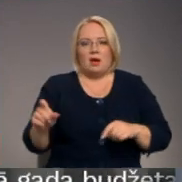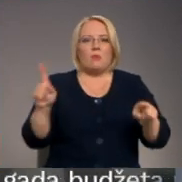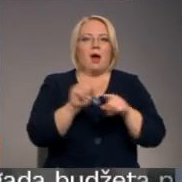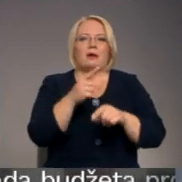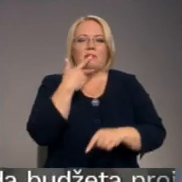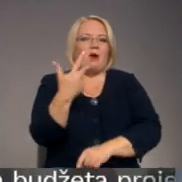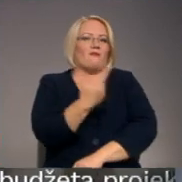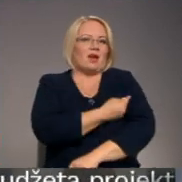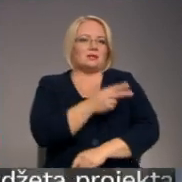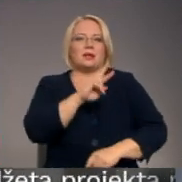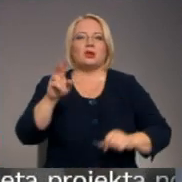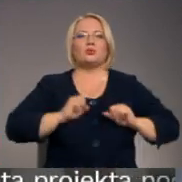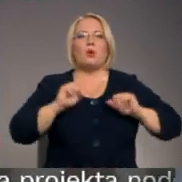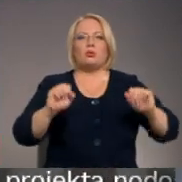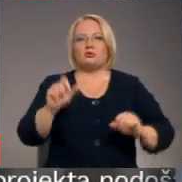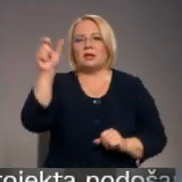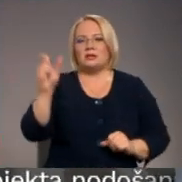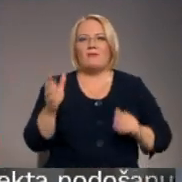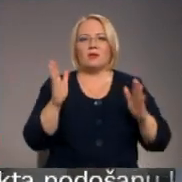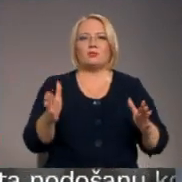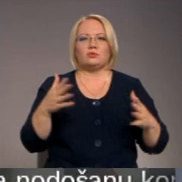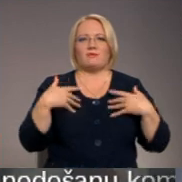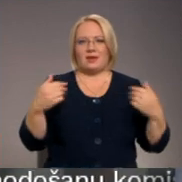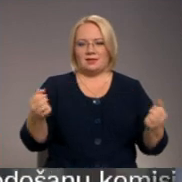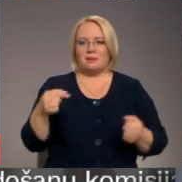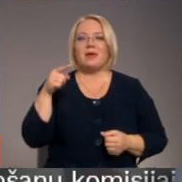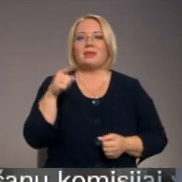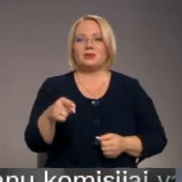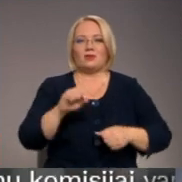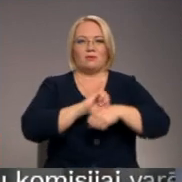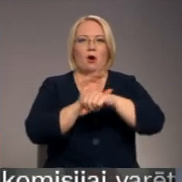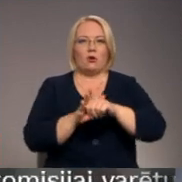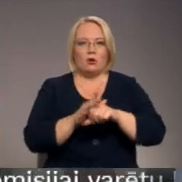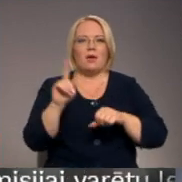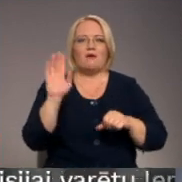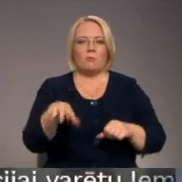vakcīnas, kas var nodrošināt, ka cilvēks nesaslims, bet šī slimība var arī būt letāla.